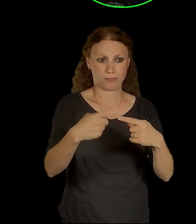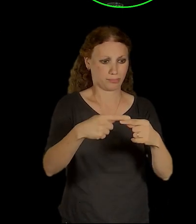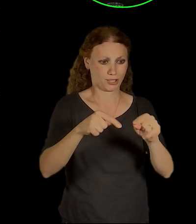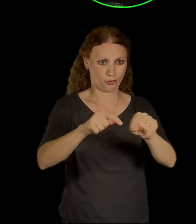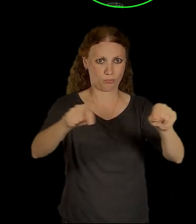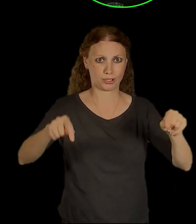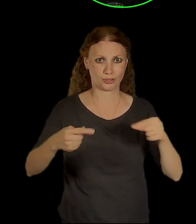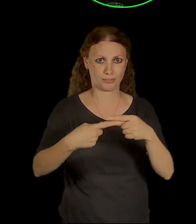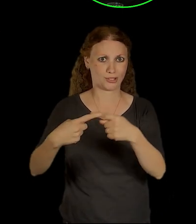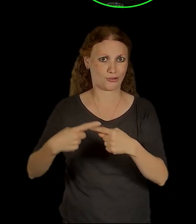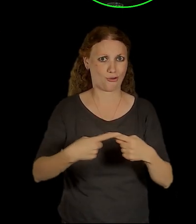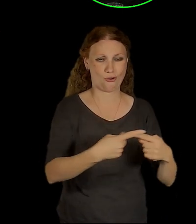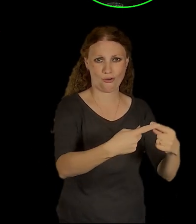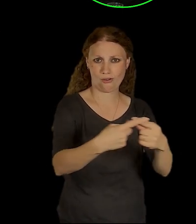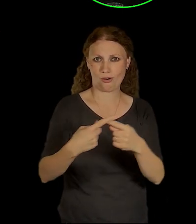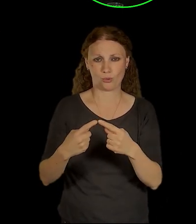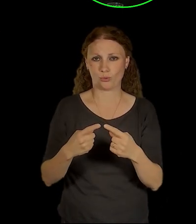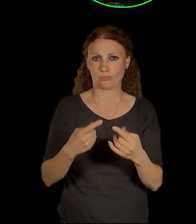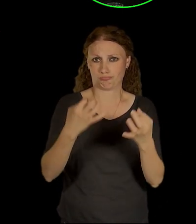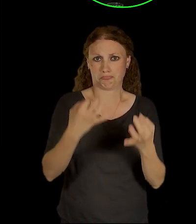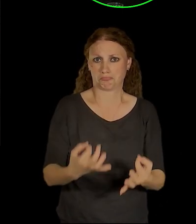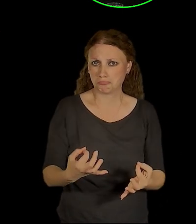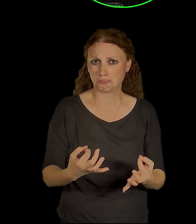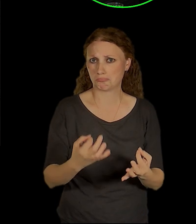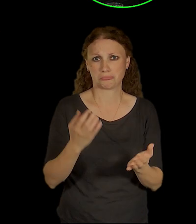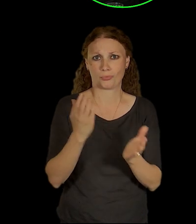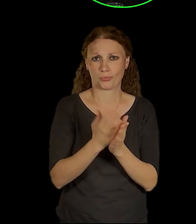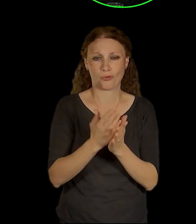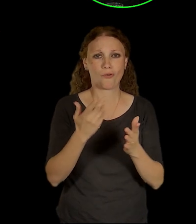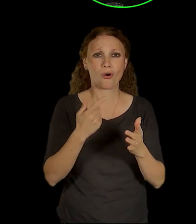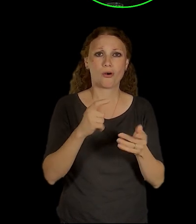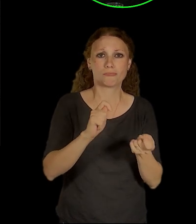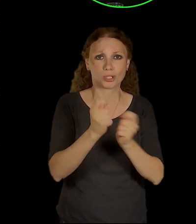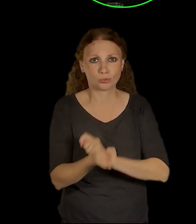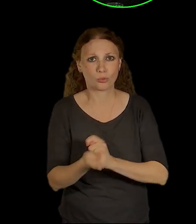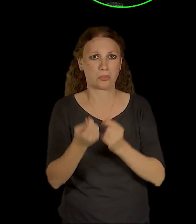nejpohodnějšího, nejbezpečnějšího na různý média dopravy.